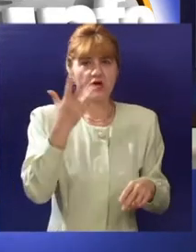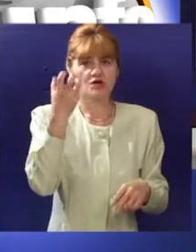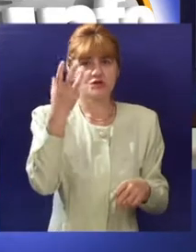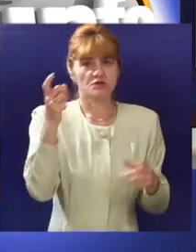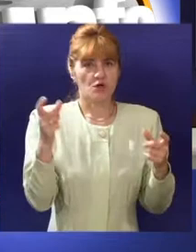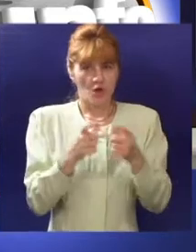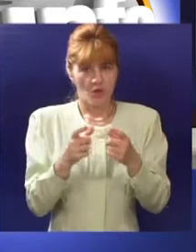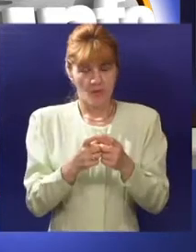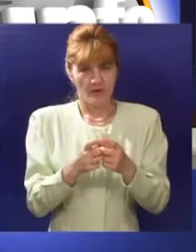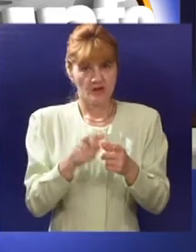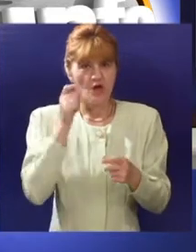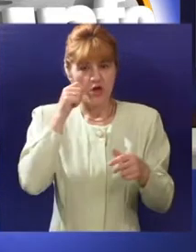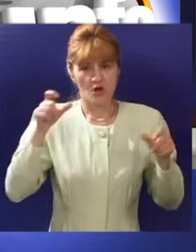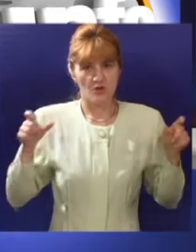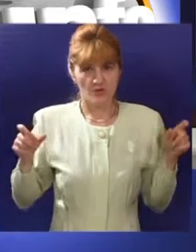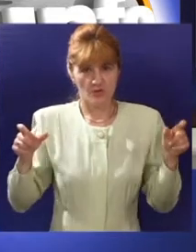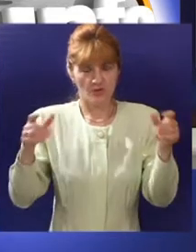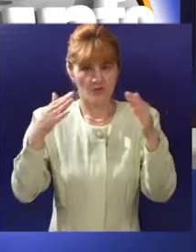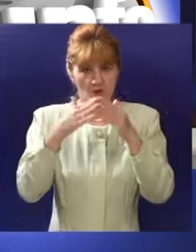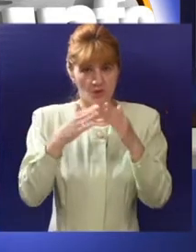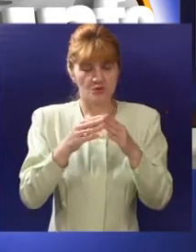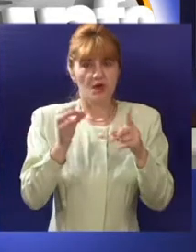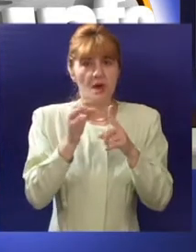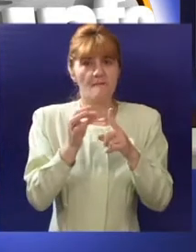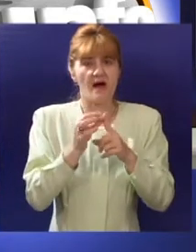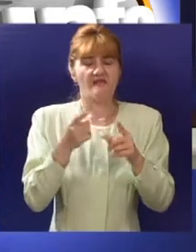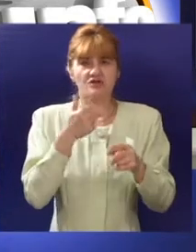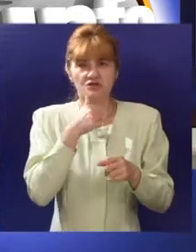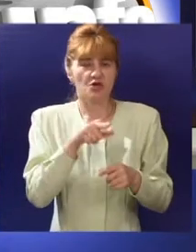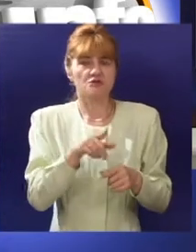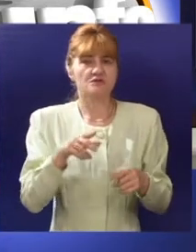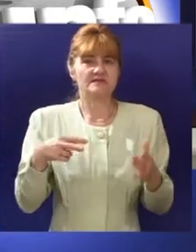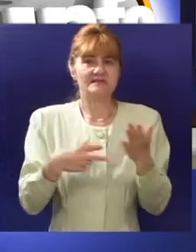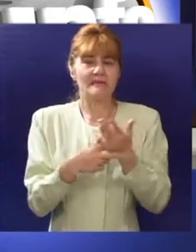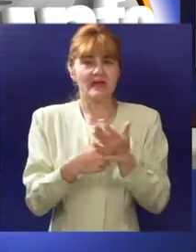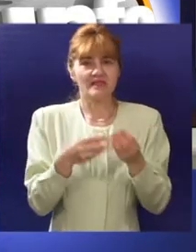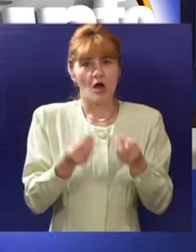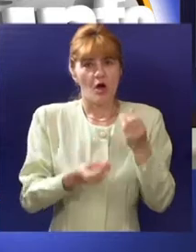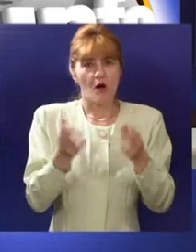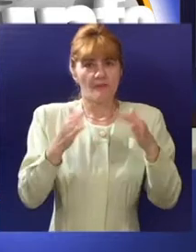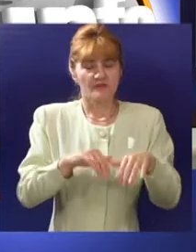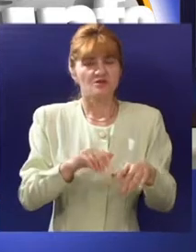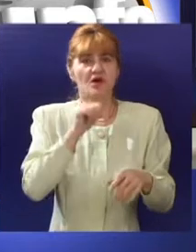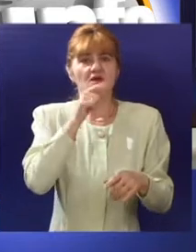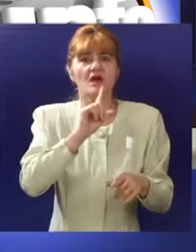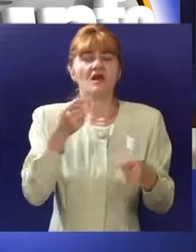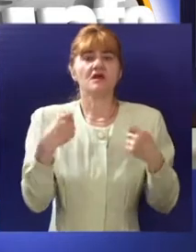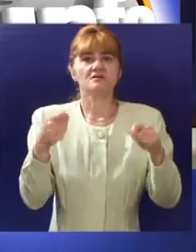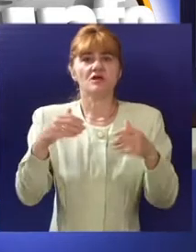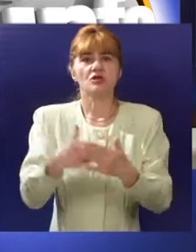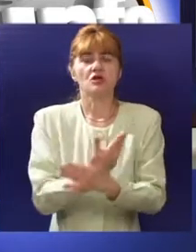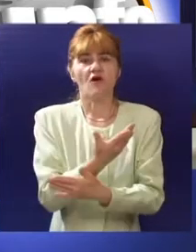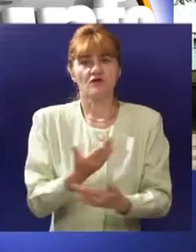parking mesta. Stanarima u ulici Pavla Štosa i Šenojina najviše smeta rušenje obdaništa jer se plaše da nikada neće biti